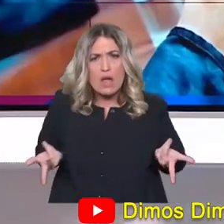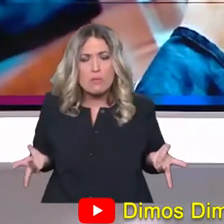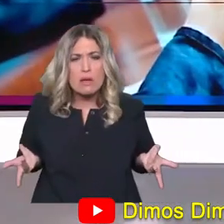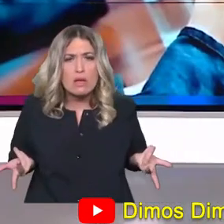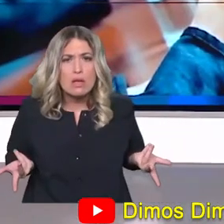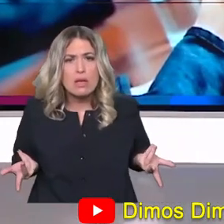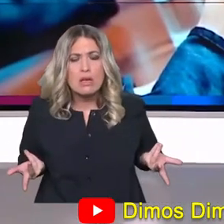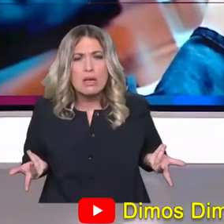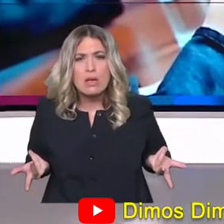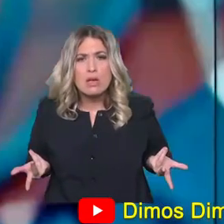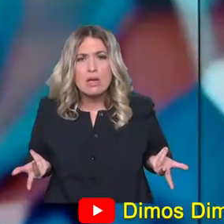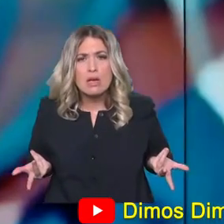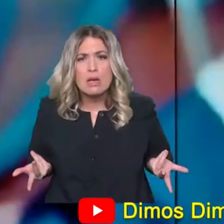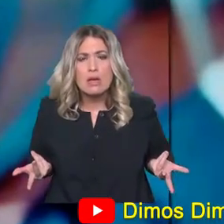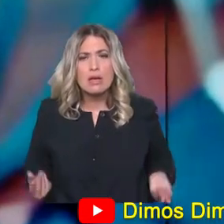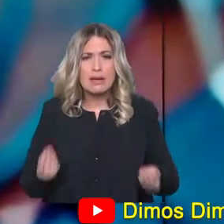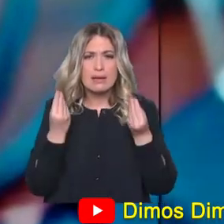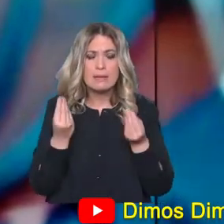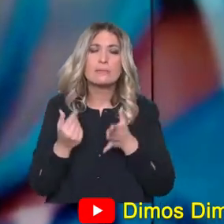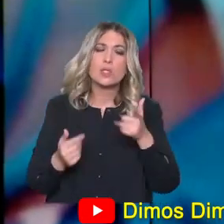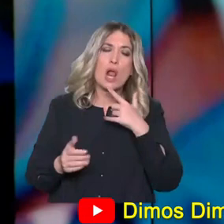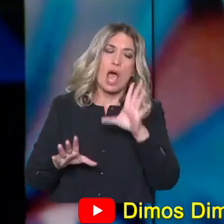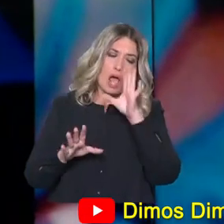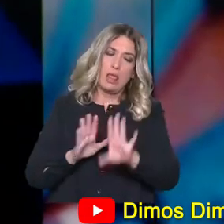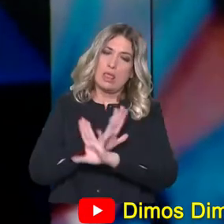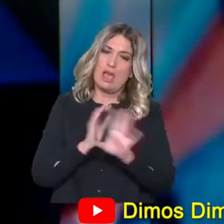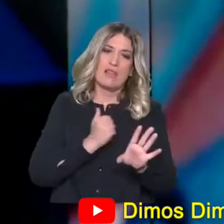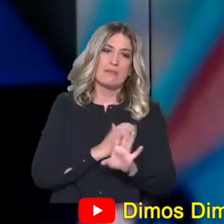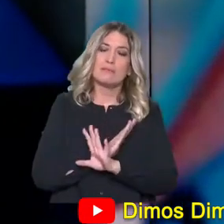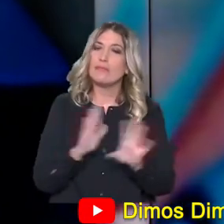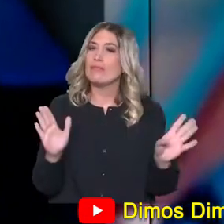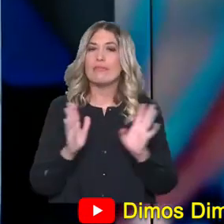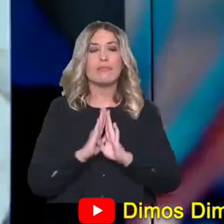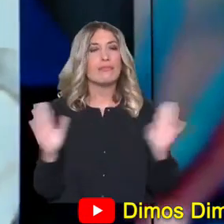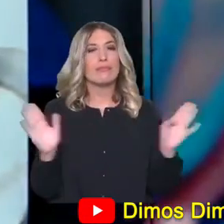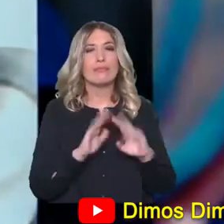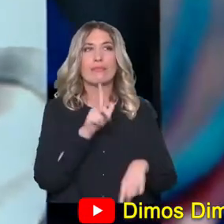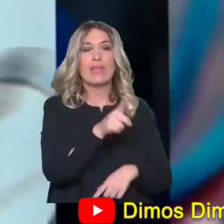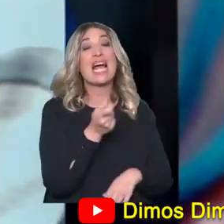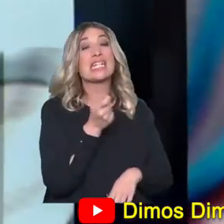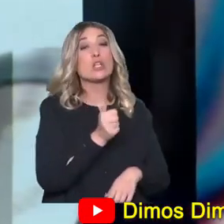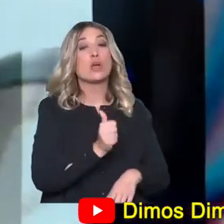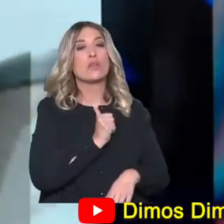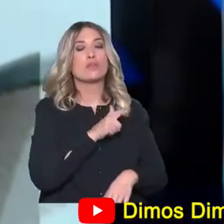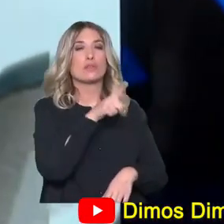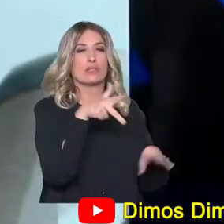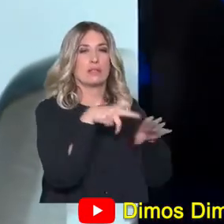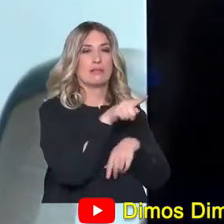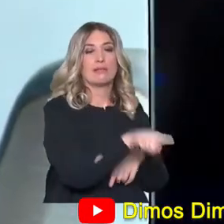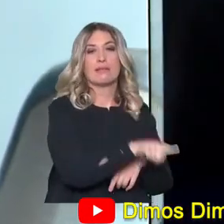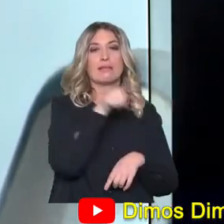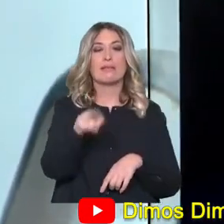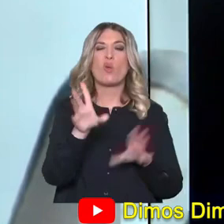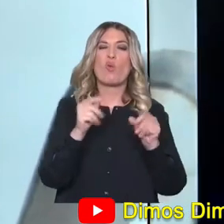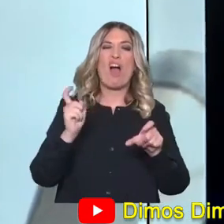Τι στην ευχή γίνεται συνολικά με τη διαχείριση του ιδιωτικού χρέους που παλιά ήταν στις τράπεζες και τώρα έχει πάει στα φανς.